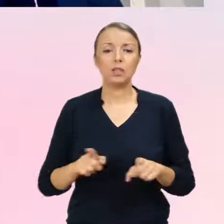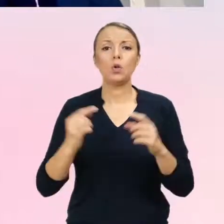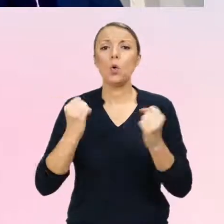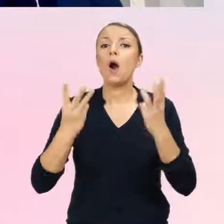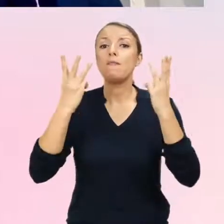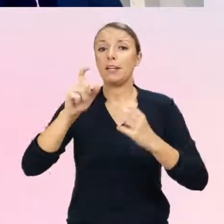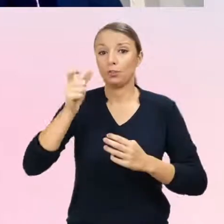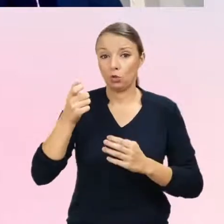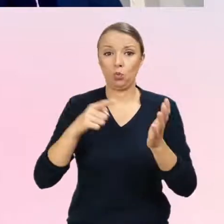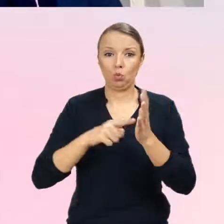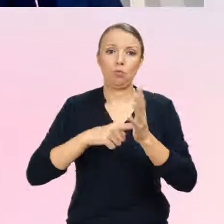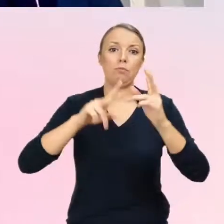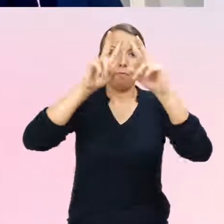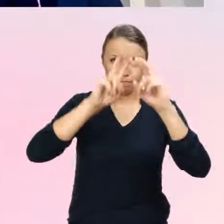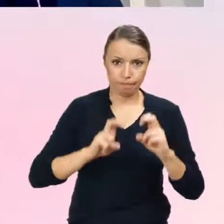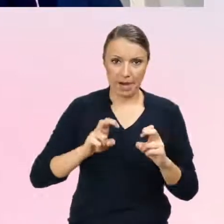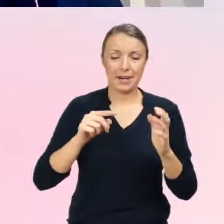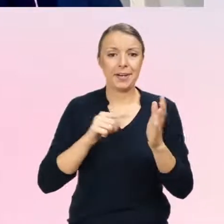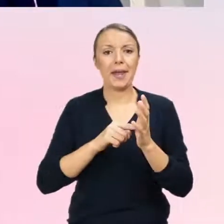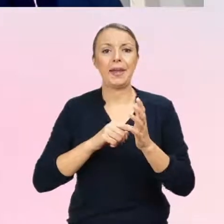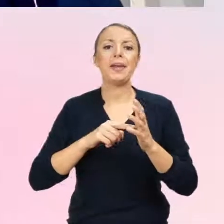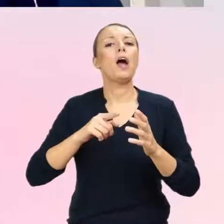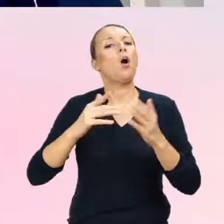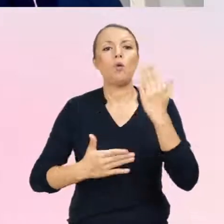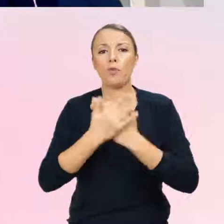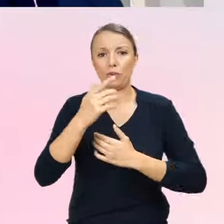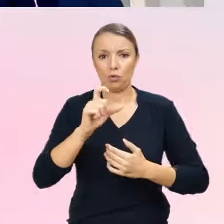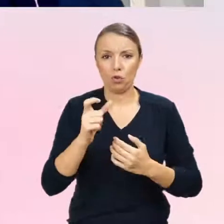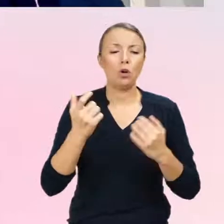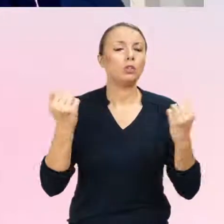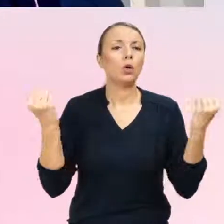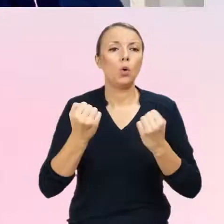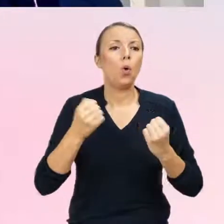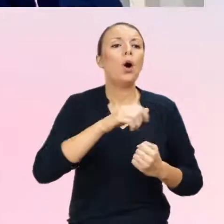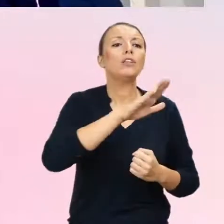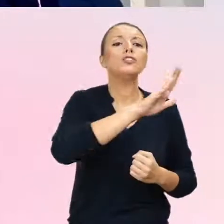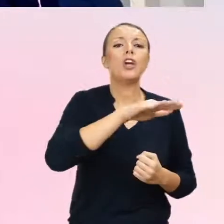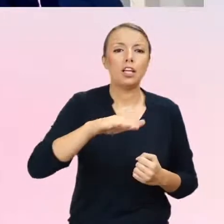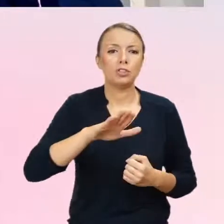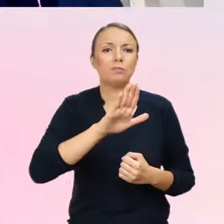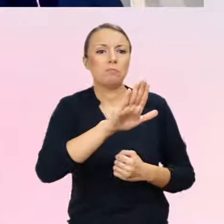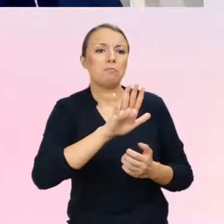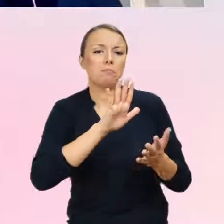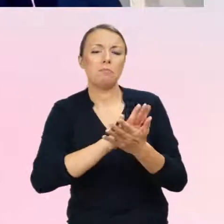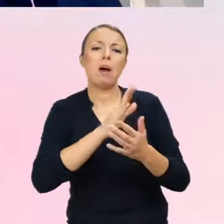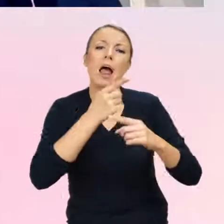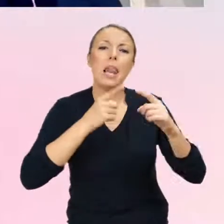znacząco wyższe rozpowszechnienie dysforii płci u dzieci z cechami spektrum autyzmu w porównaniu do dzieci